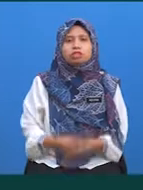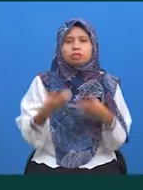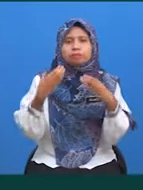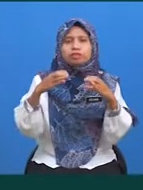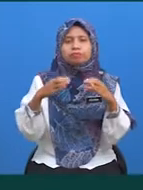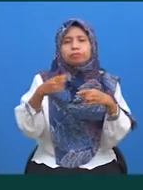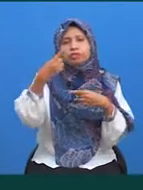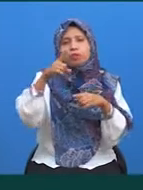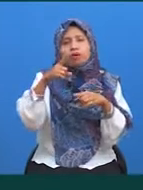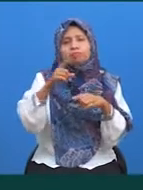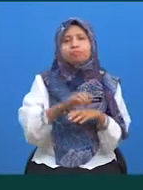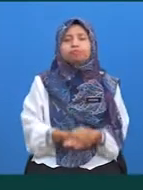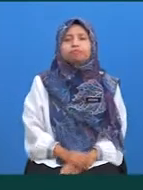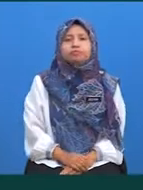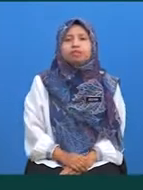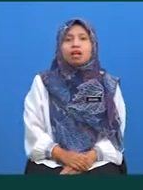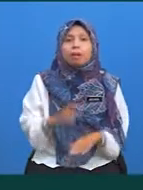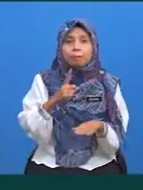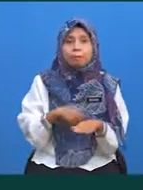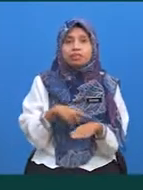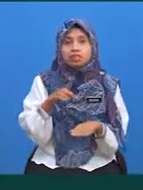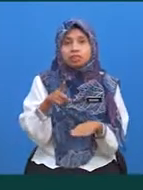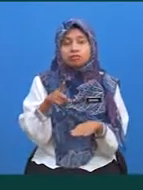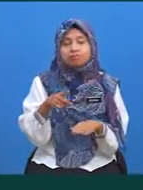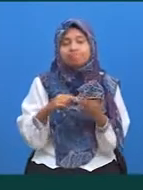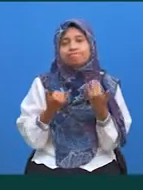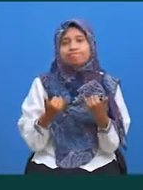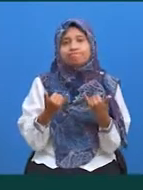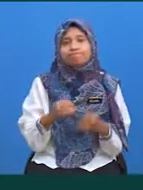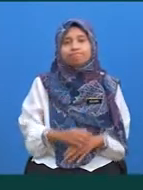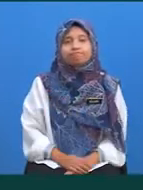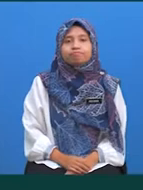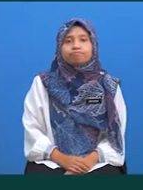mungkin Baiklah, masa anda bermula sekarang